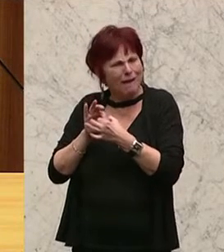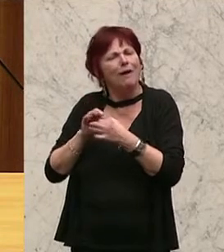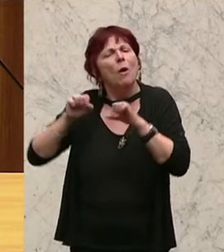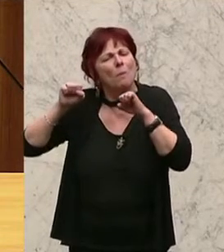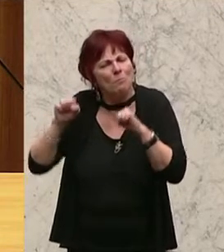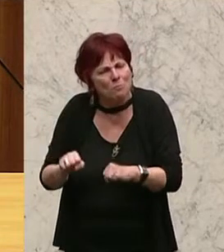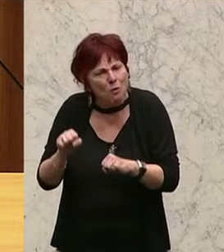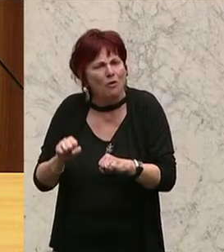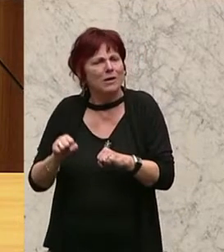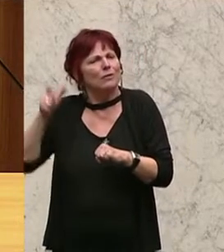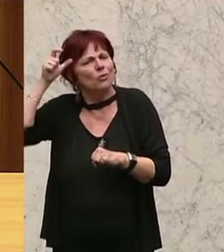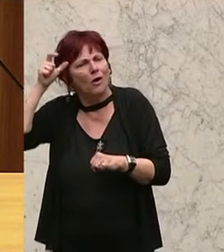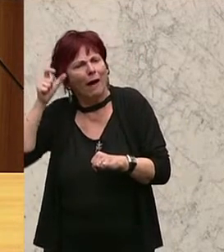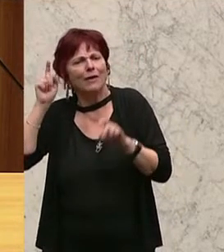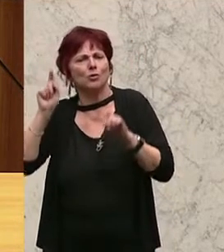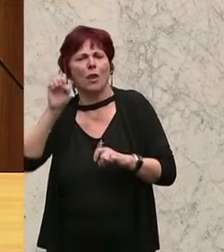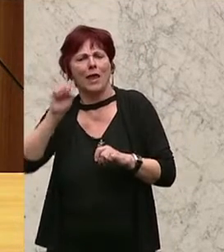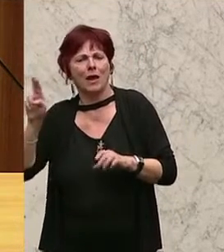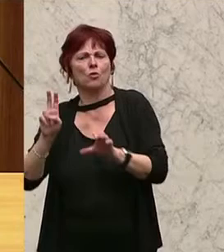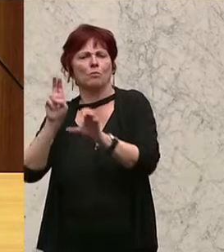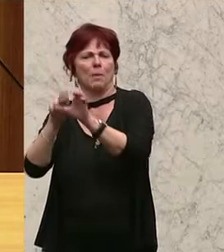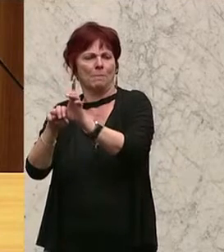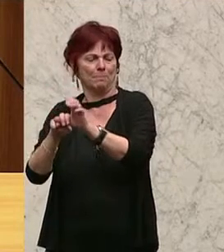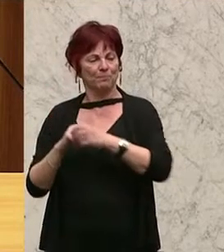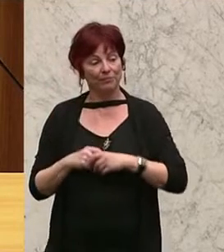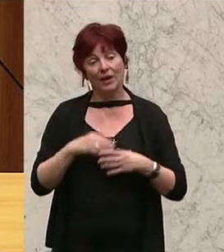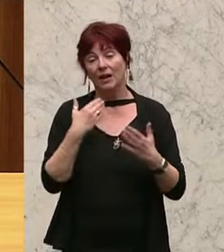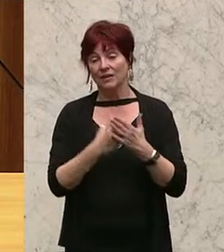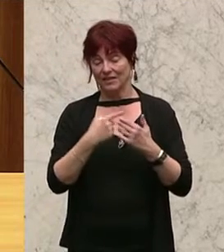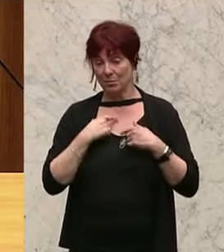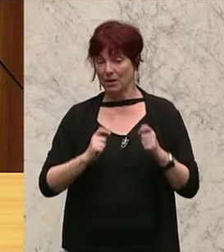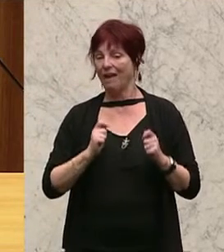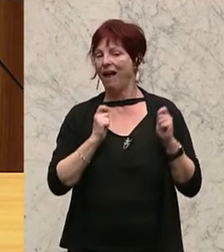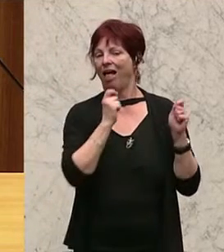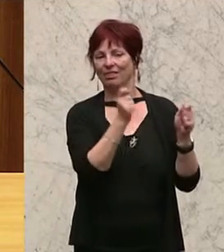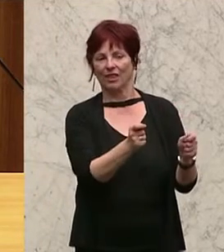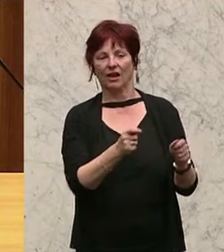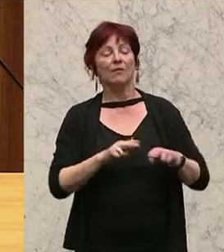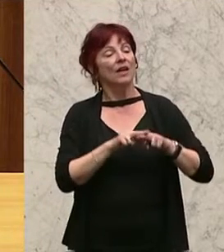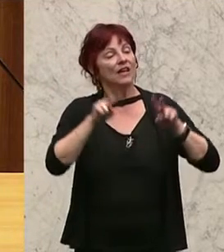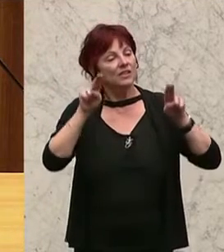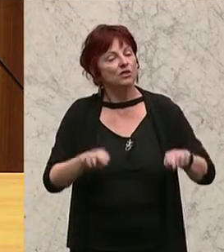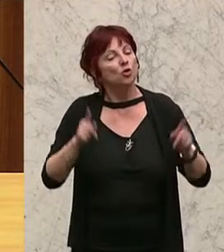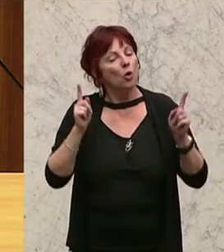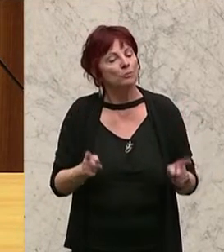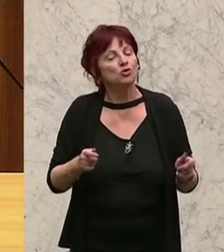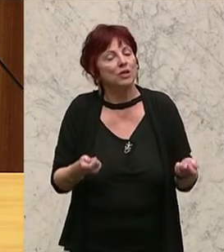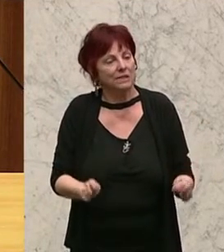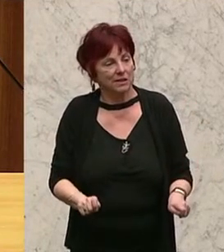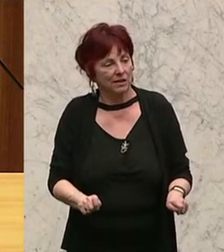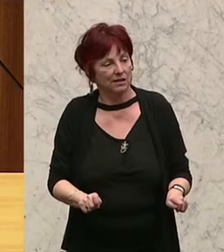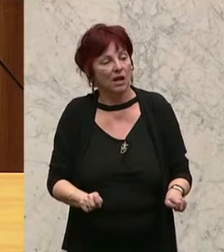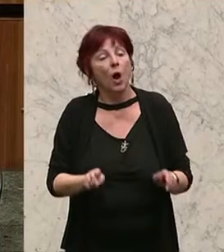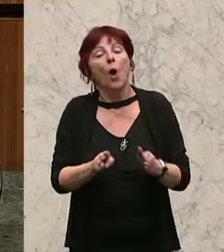Und ich bringe daher folgenden Antrag ein. Der Nationalrat wolle beschließen,